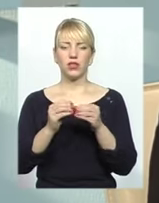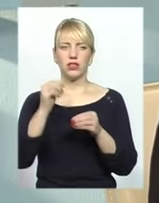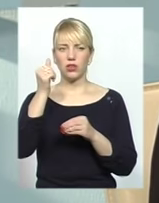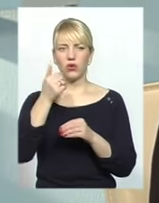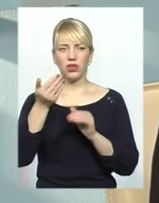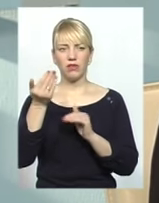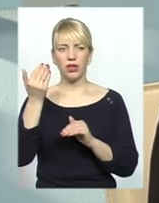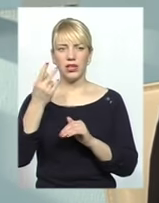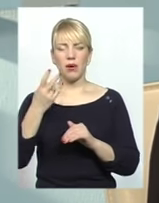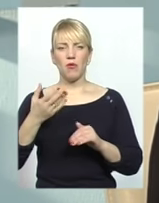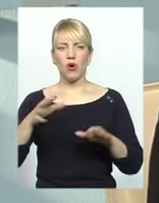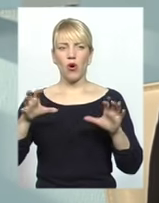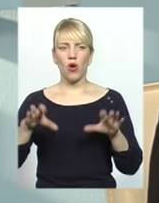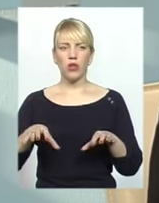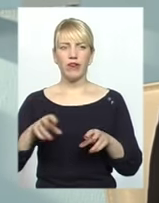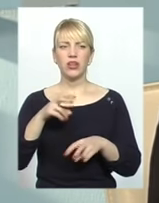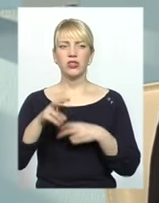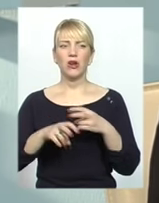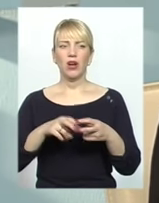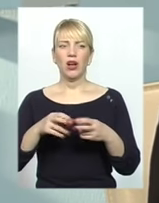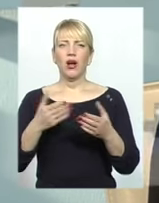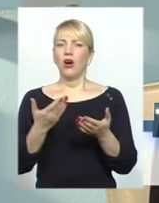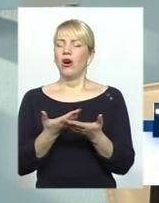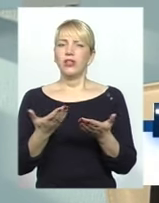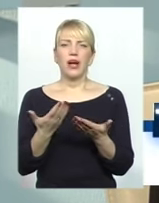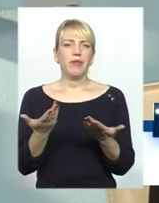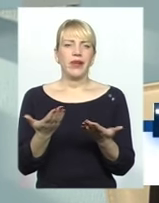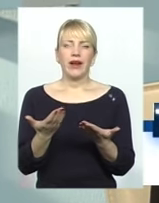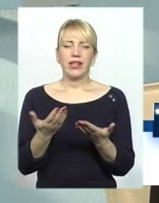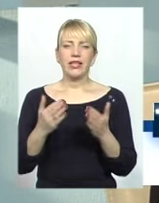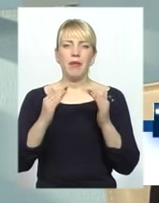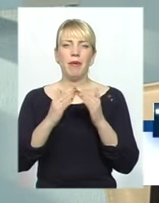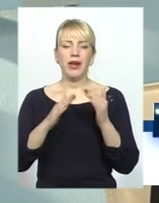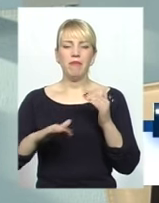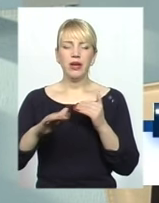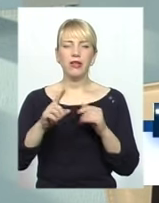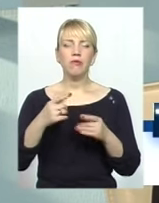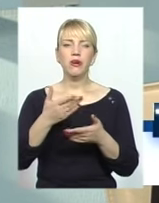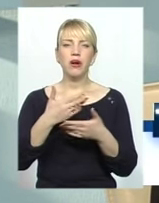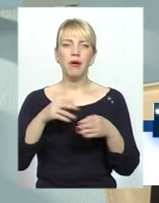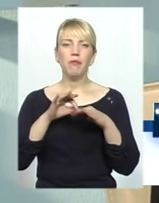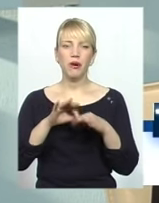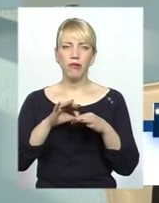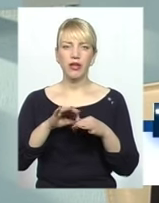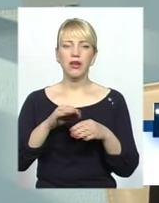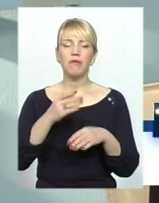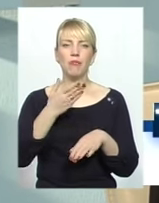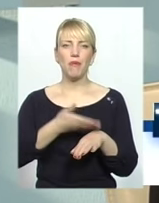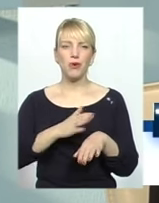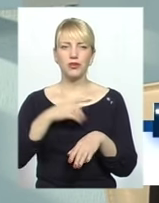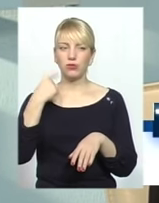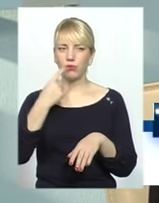за попереднього голови, шукали хоча б якесь приміщення, кімнатку, тому що ми проводимо курси польської мови для дітей,